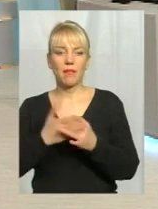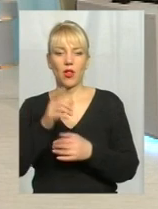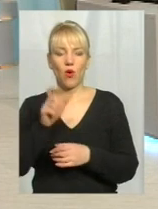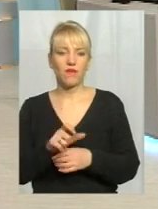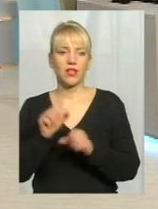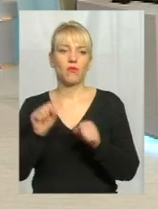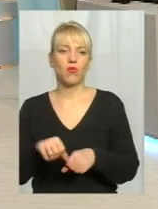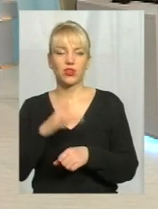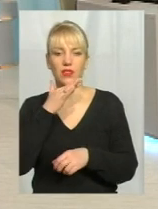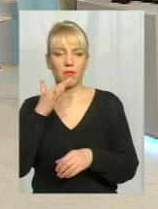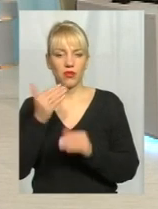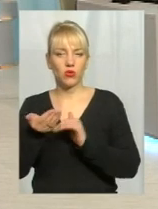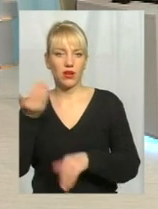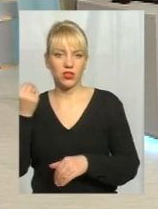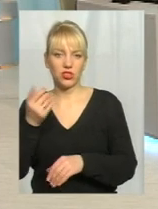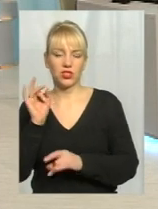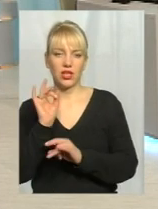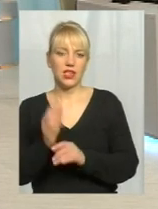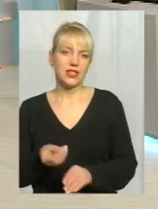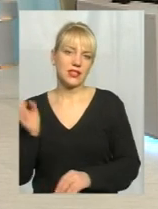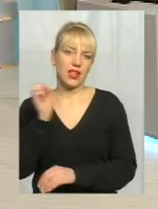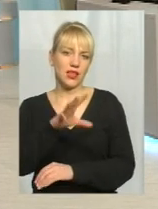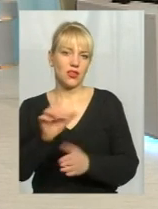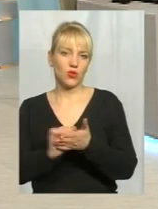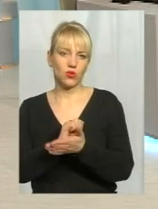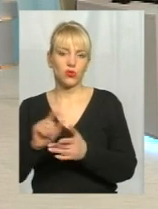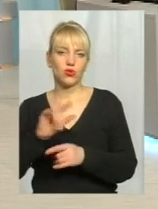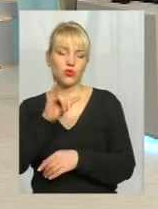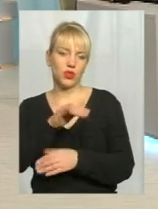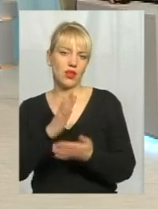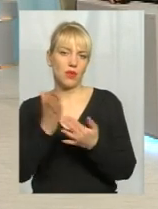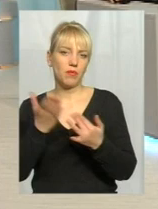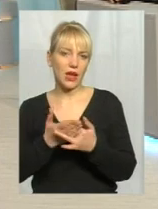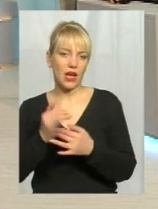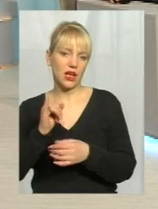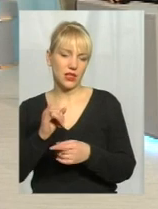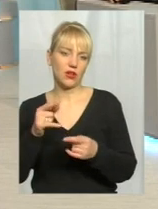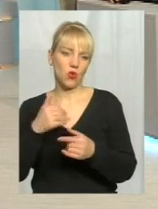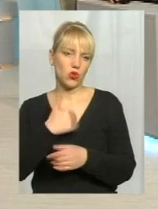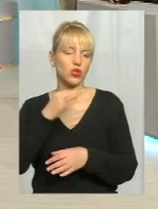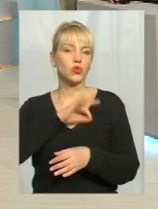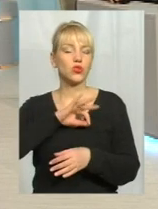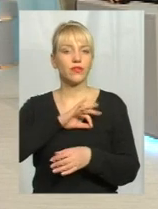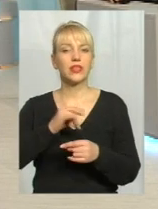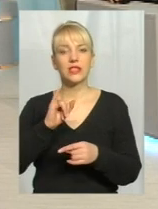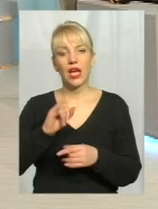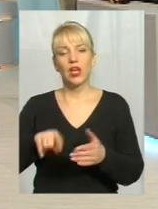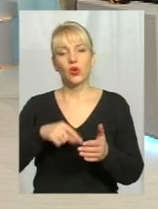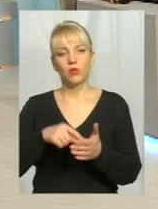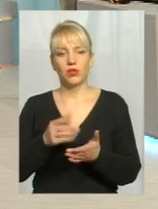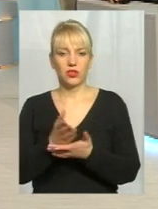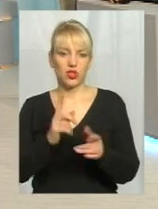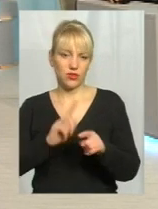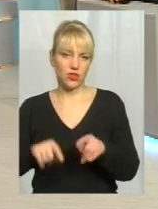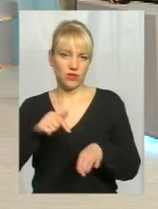набагато раніше заявити комунальній службі про те, що в нього є пільга і він хоче нею користуватися. І комунальна служба швидше на це